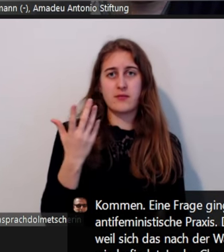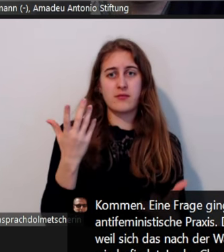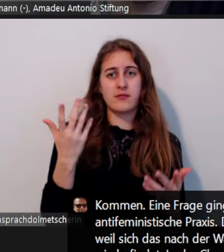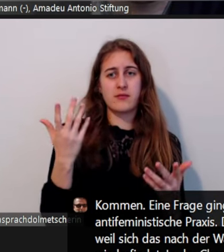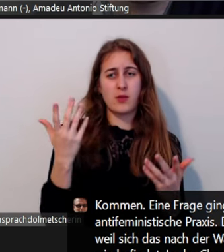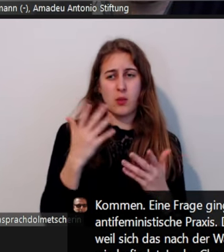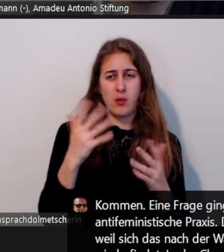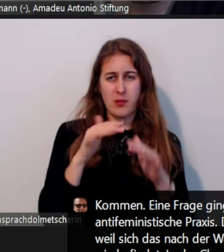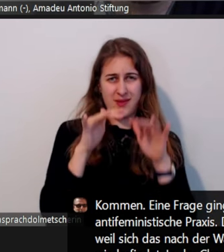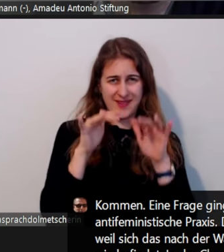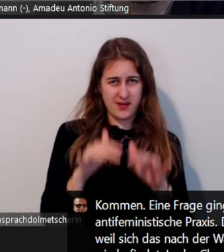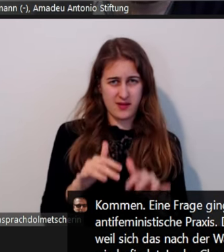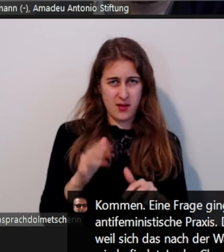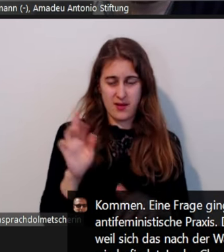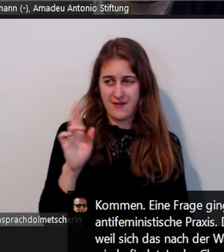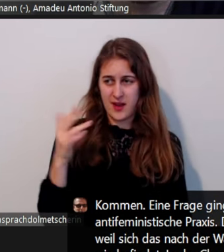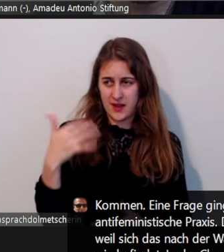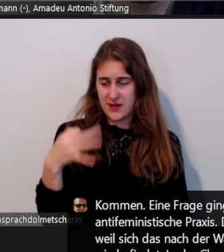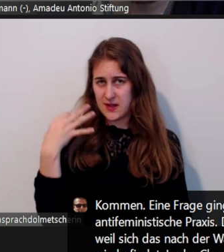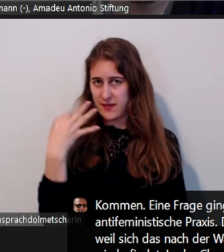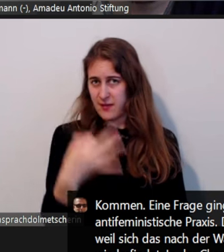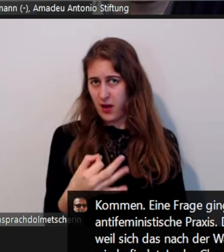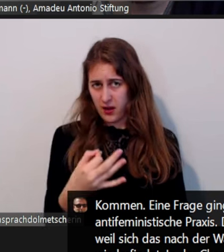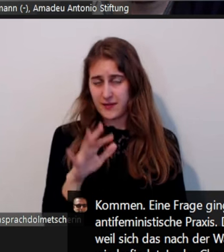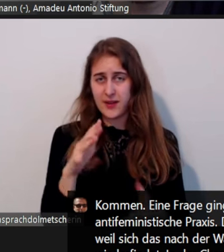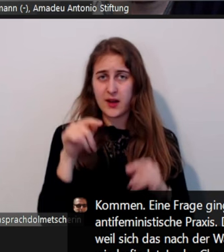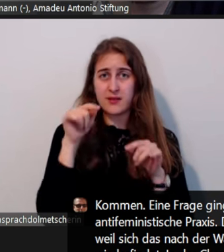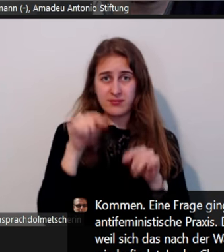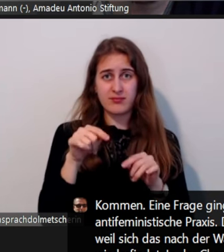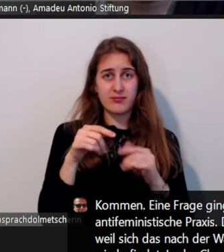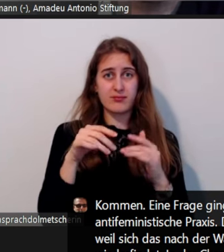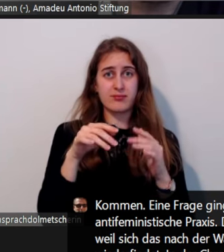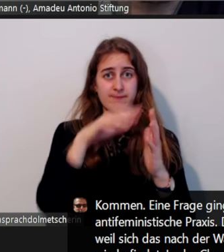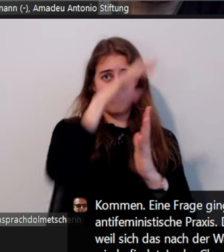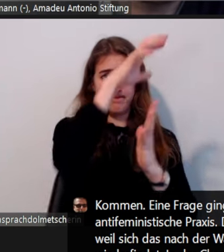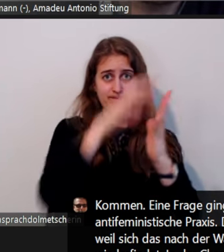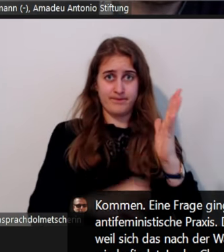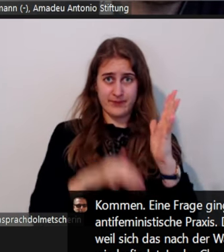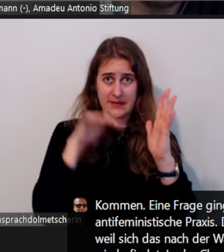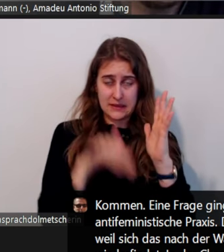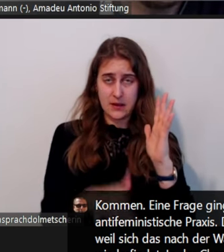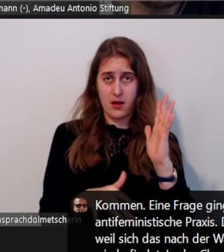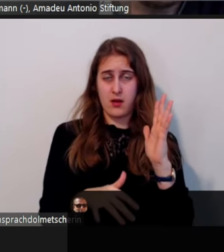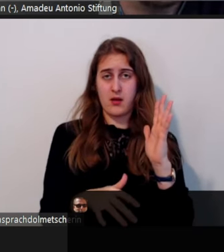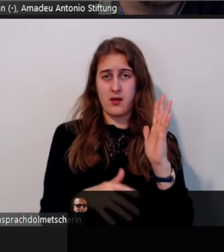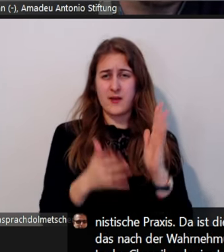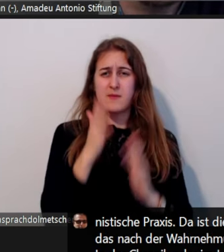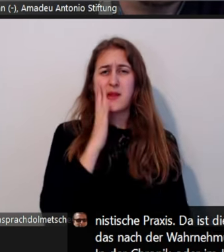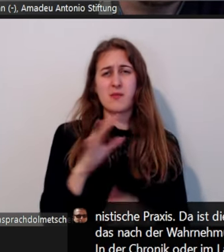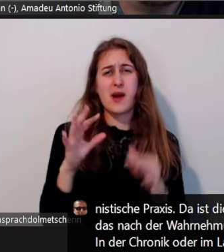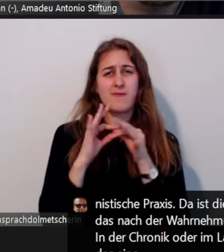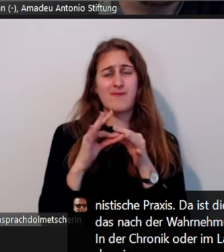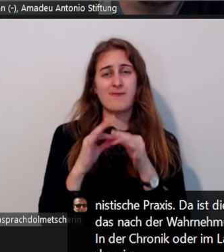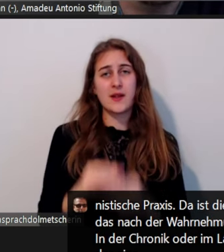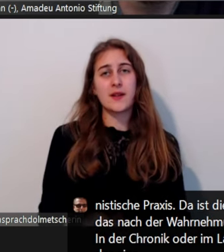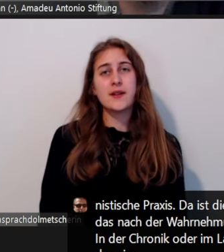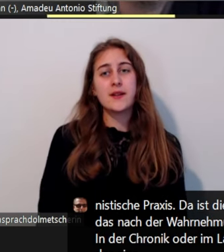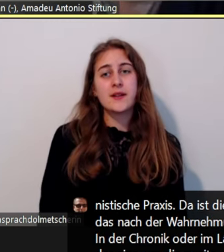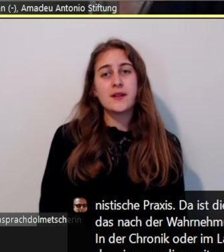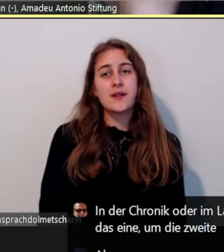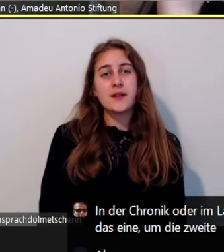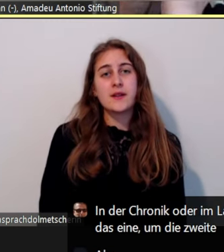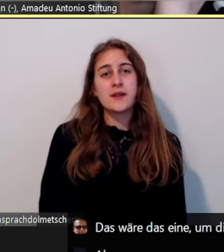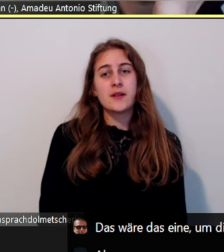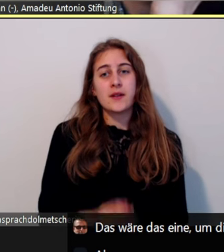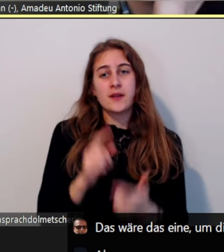in dem Lagebild. Könnt ihr dazu was sagen? Das wäre das eine. Und die zweite